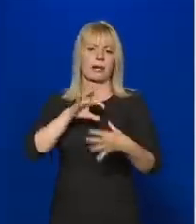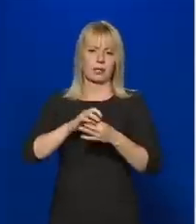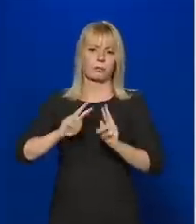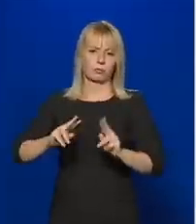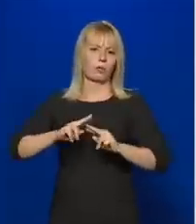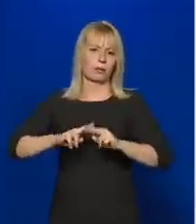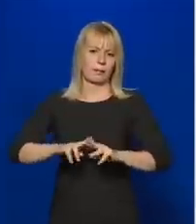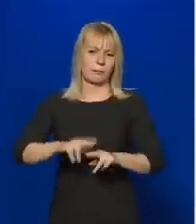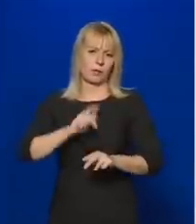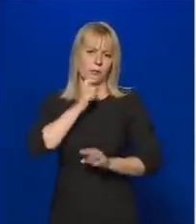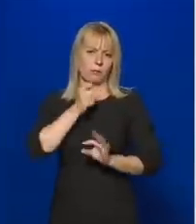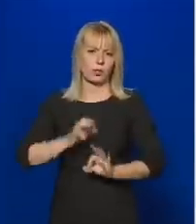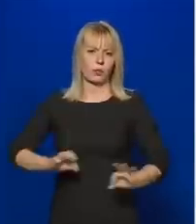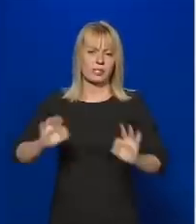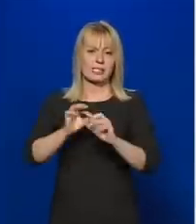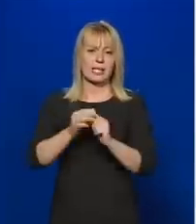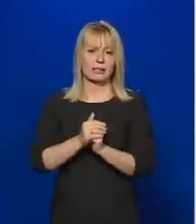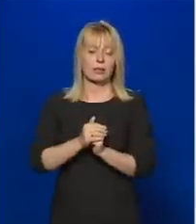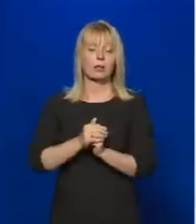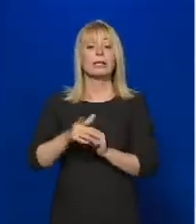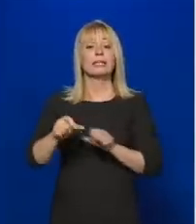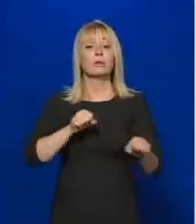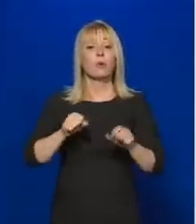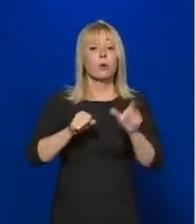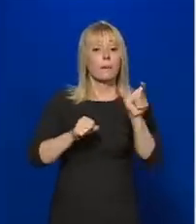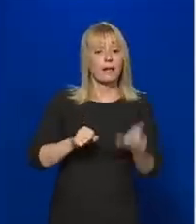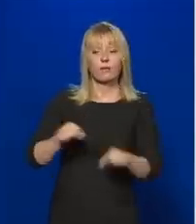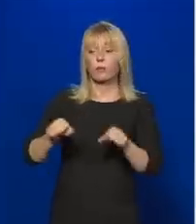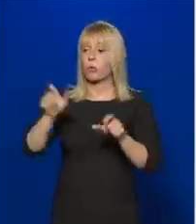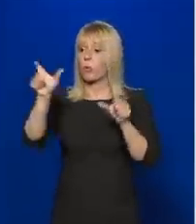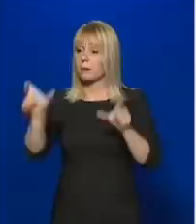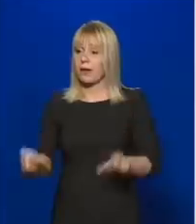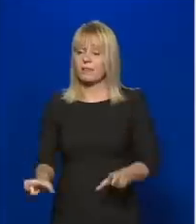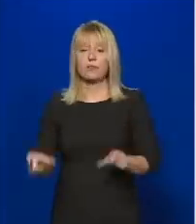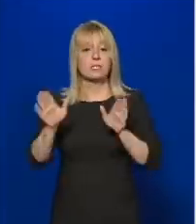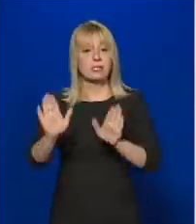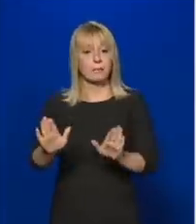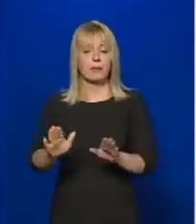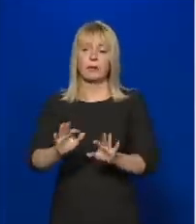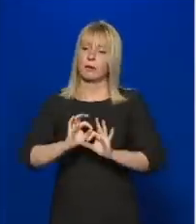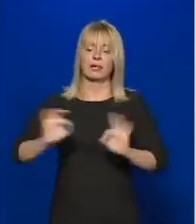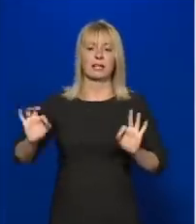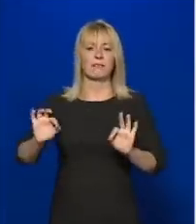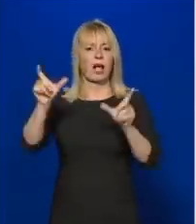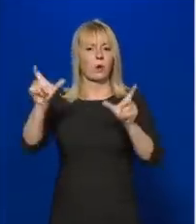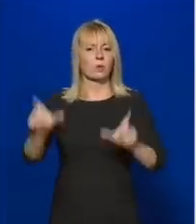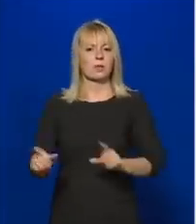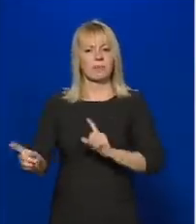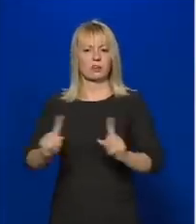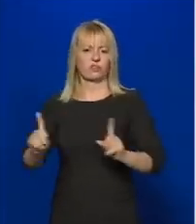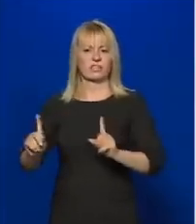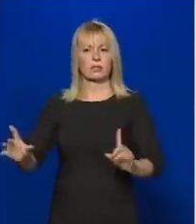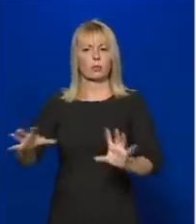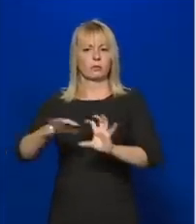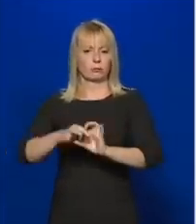Magyarországnak. A két kormányfő személye és kiváló személyes viszonya az garancia erre.